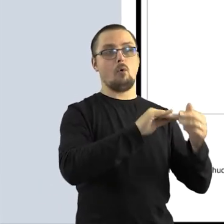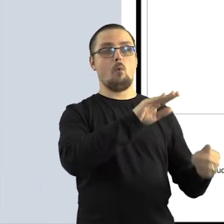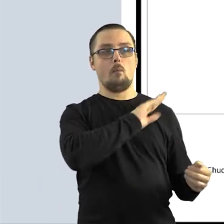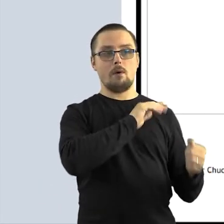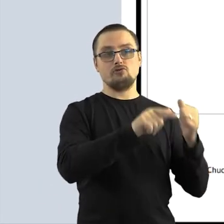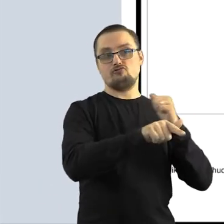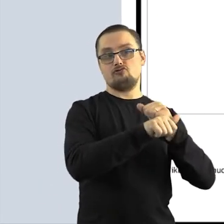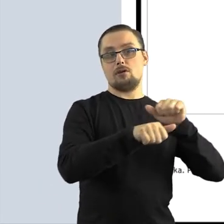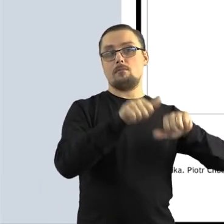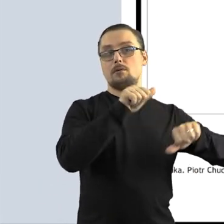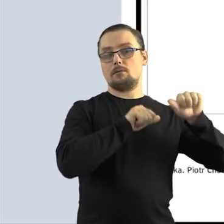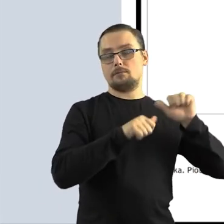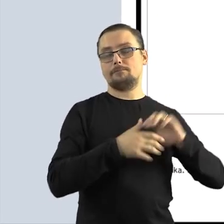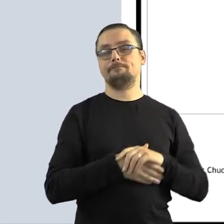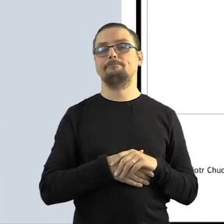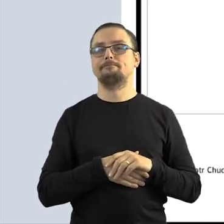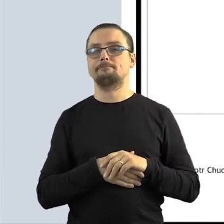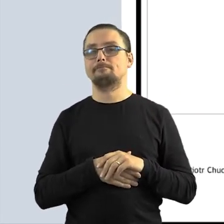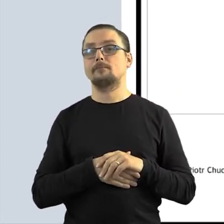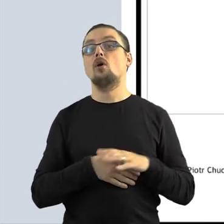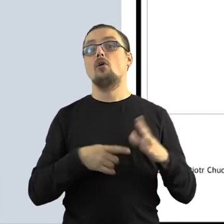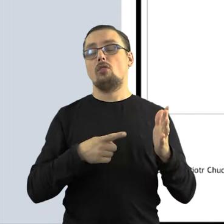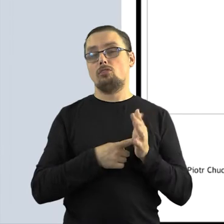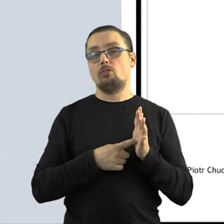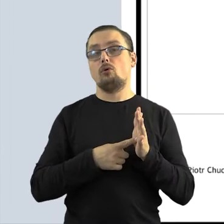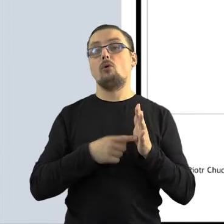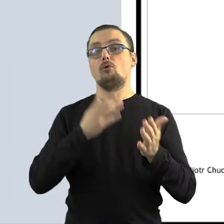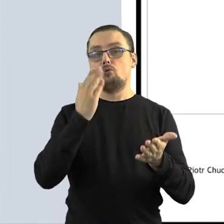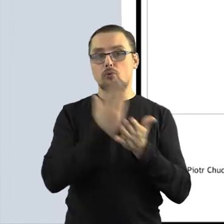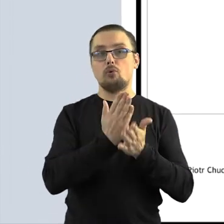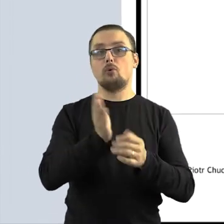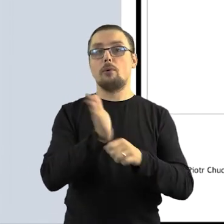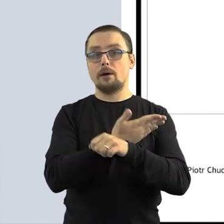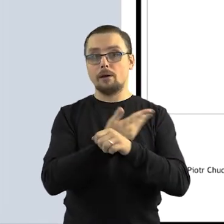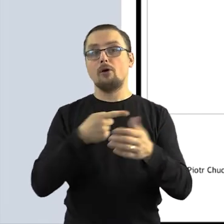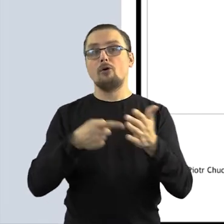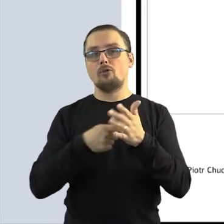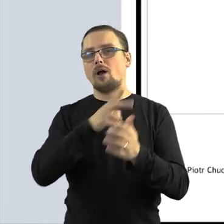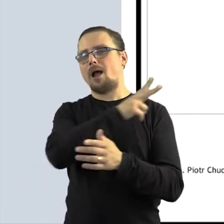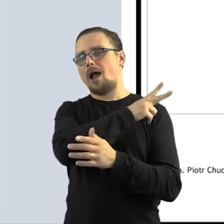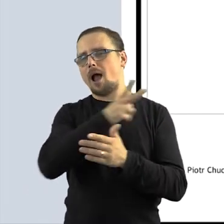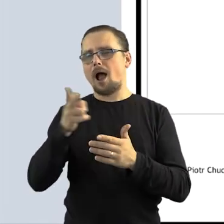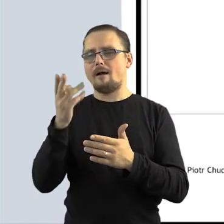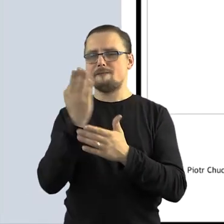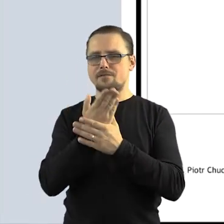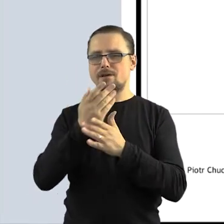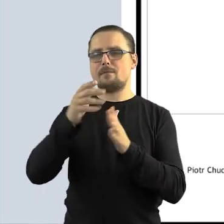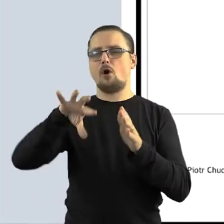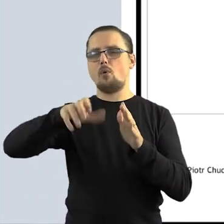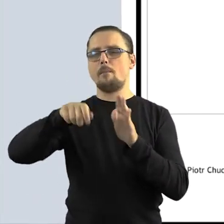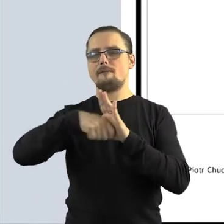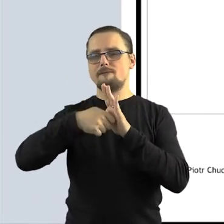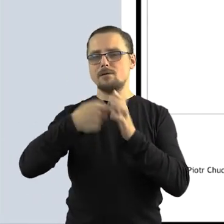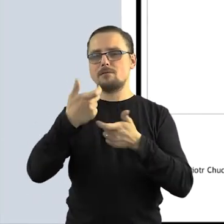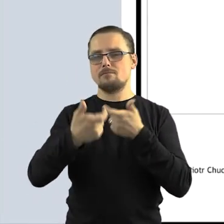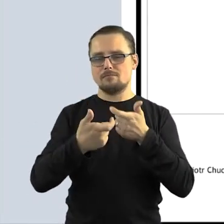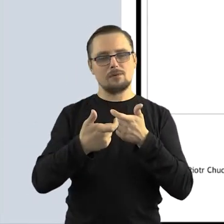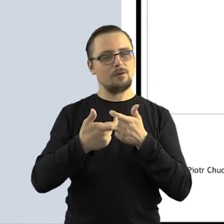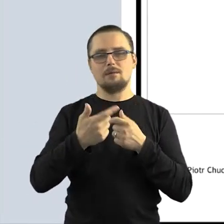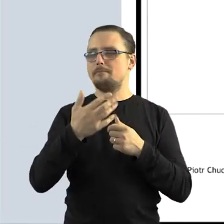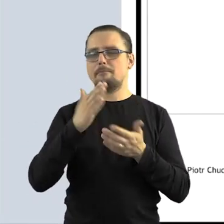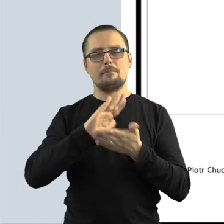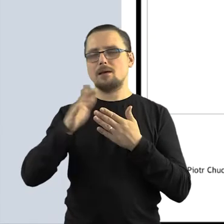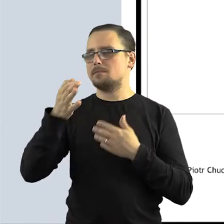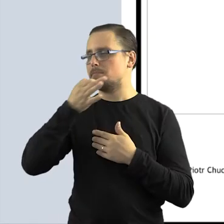70 lat temu i to w praktyce oznacza, że teraz każda wytwórnia filmowa, nie pytając się tej wytwórni filmowej, która miała prawa